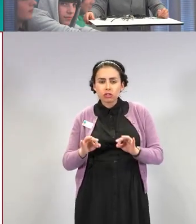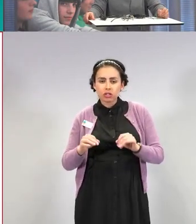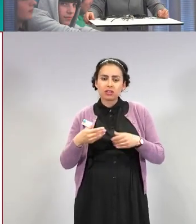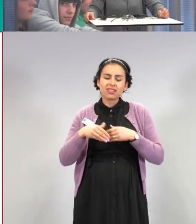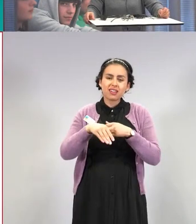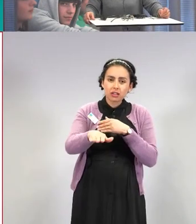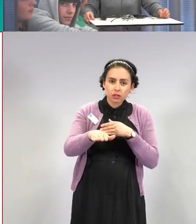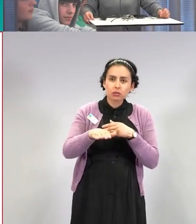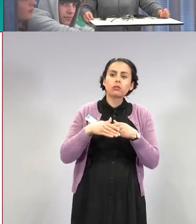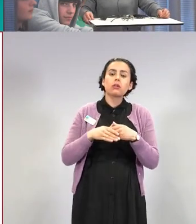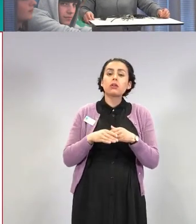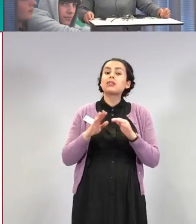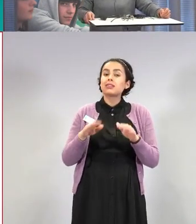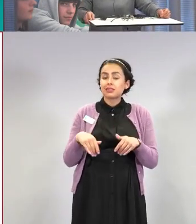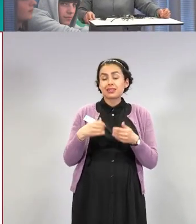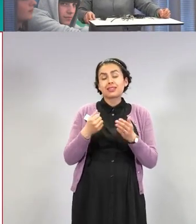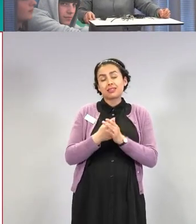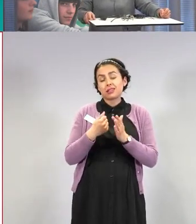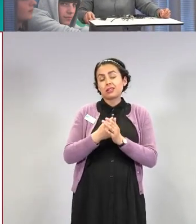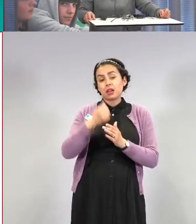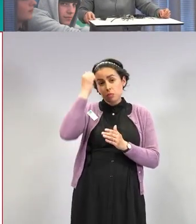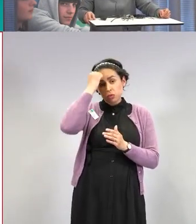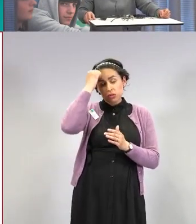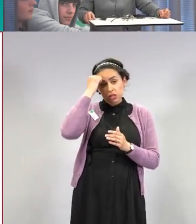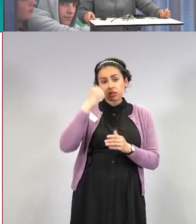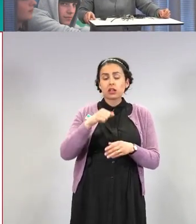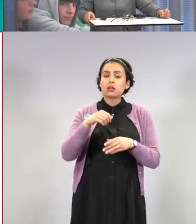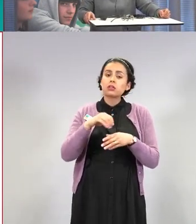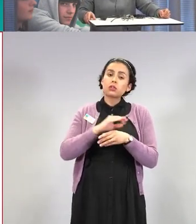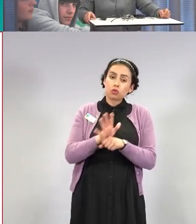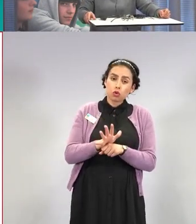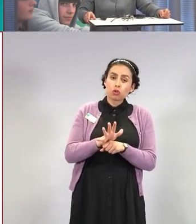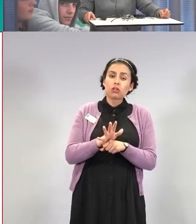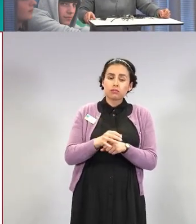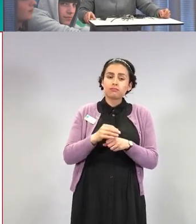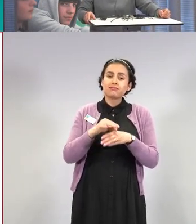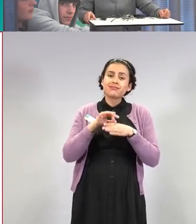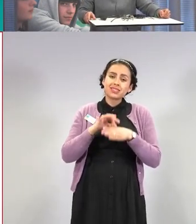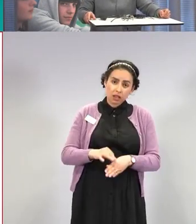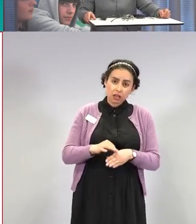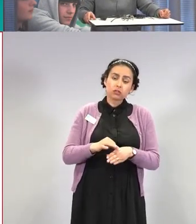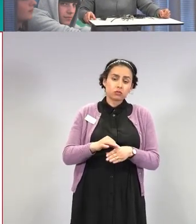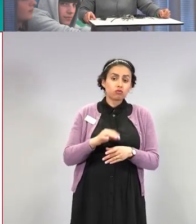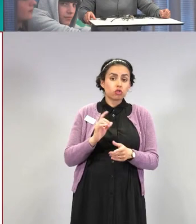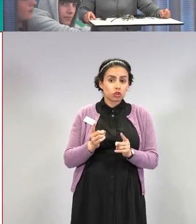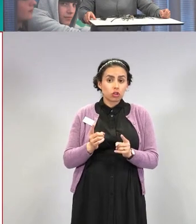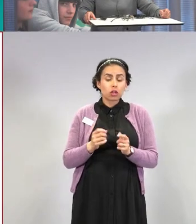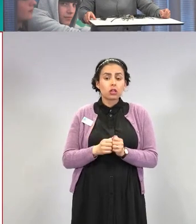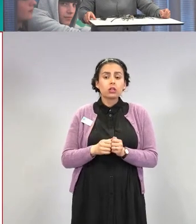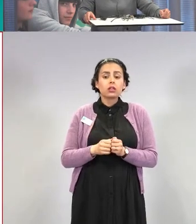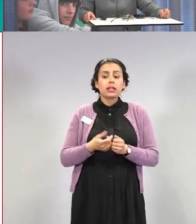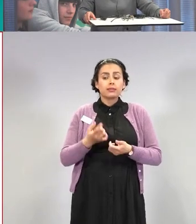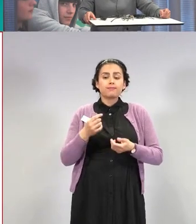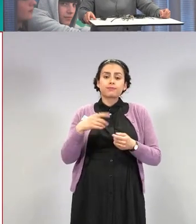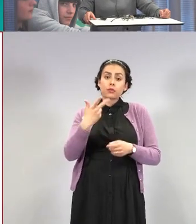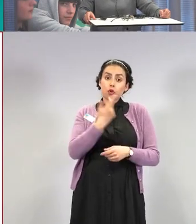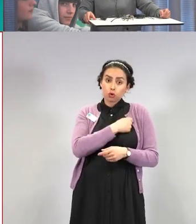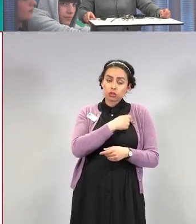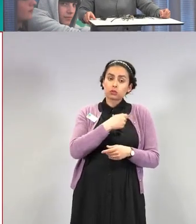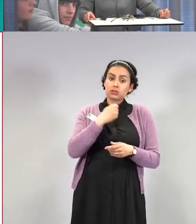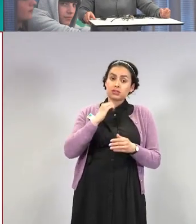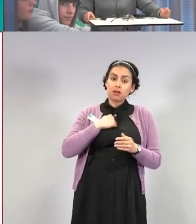on mahdollinen. Ja suojahan on parhaimmillaan sitten vasta vain kolme viikkoa rokoteannoksen saamisesta.